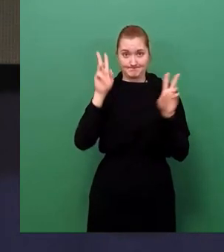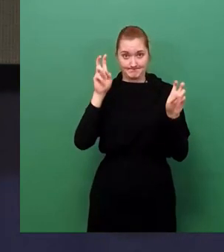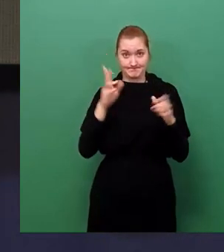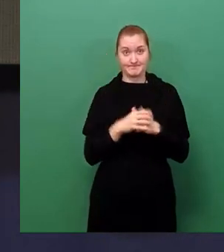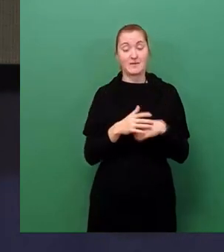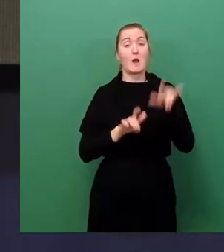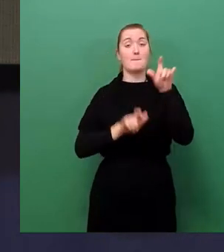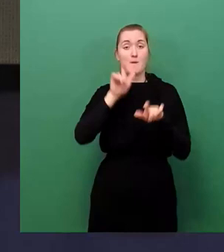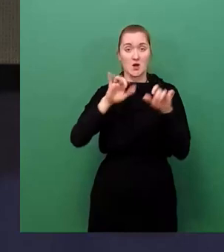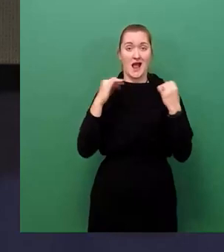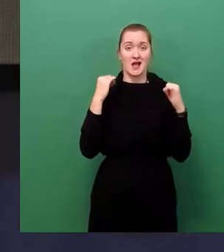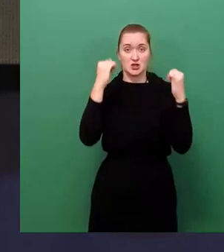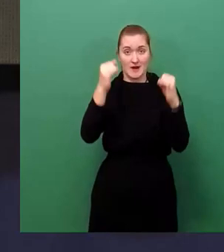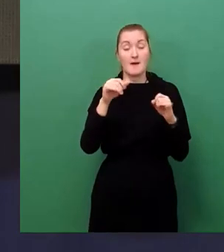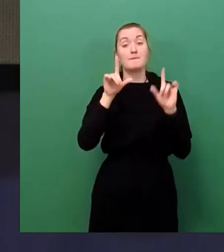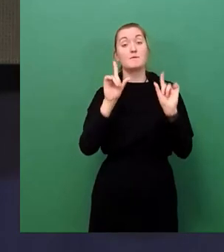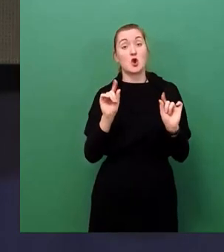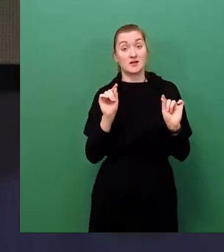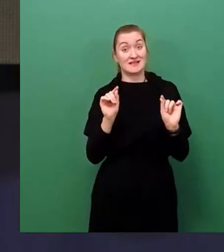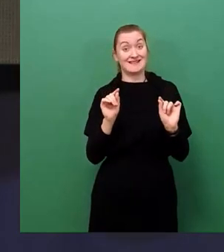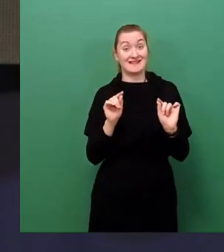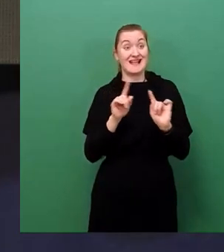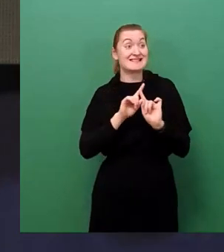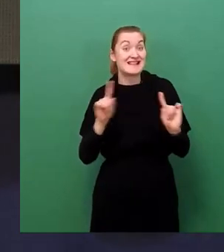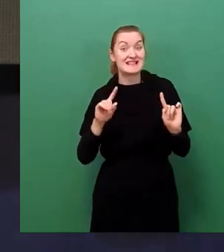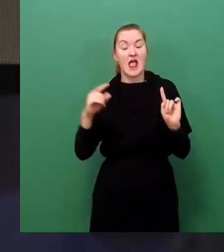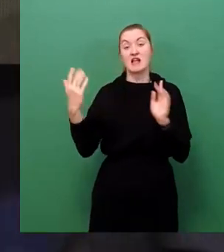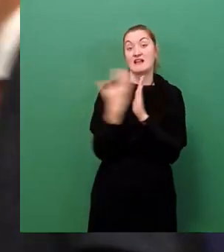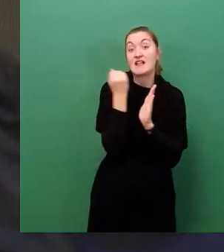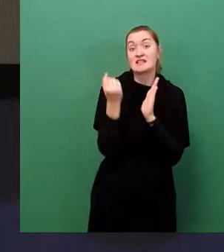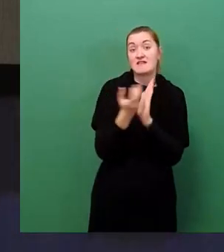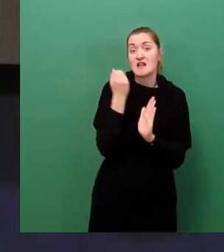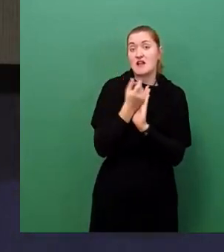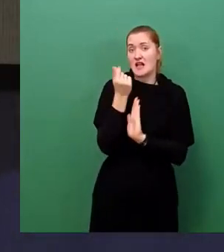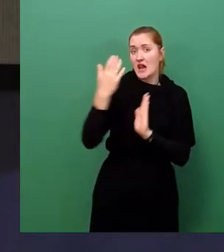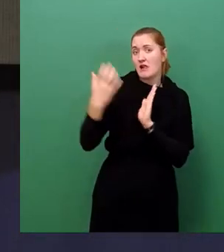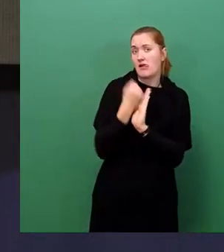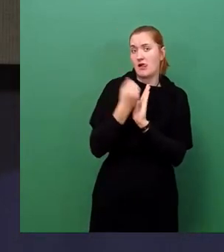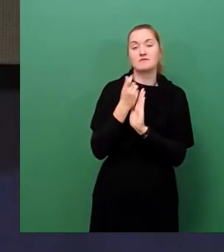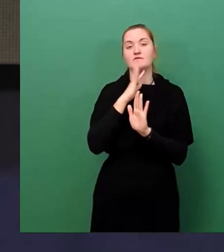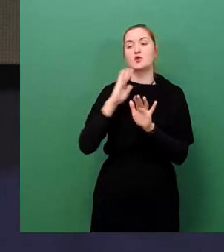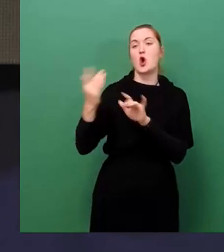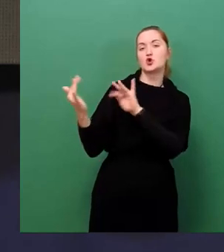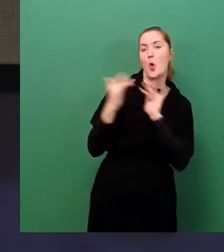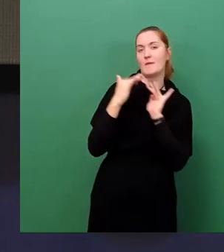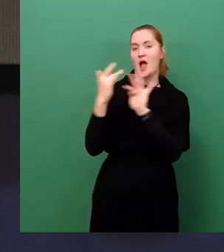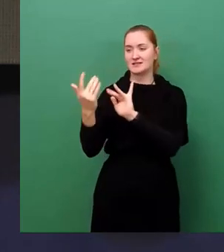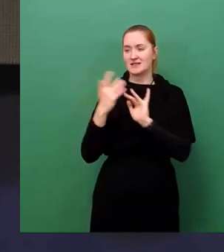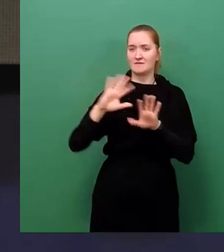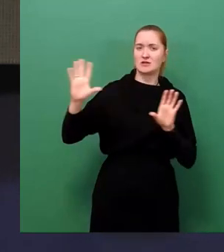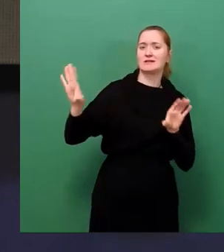ist nicht gewinnorientiert, es ist kooperativ und gemeinschaftlich, es ist